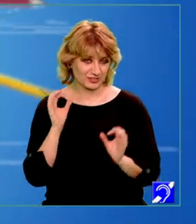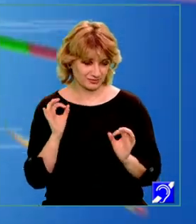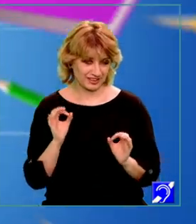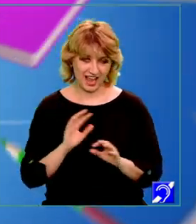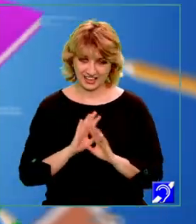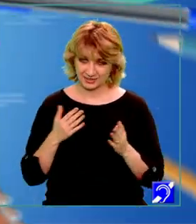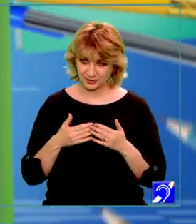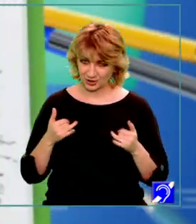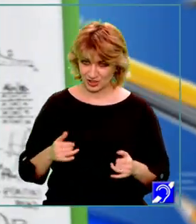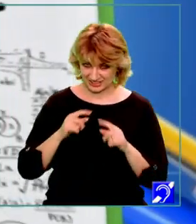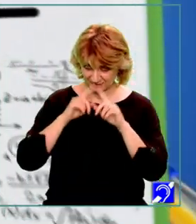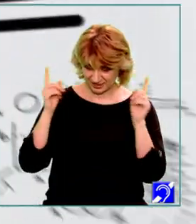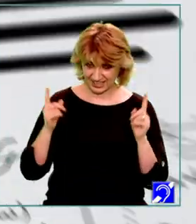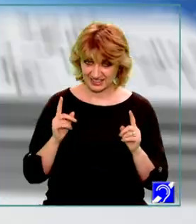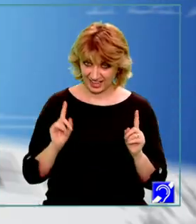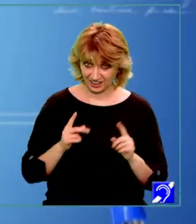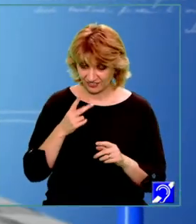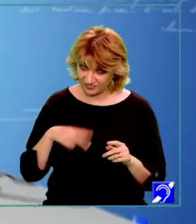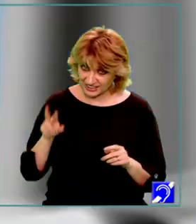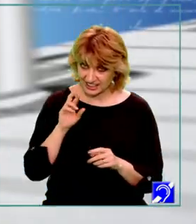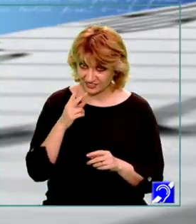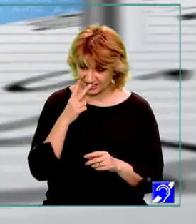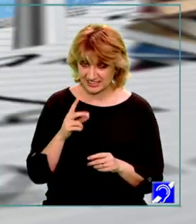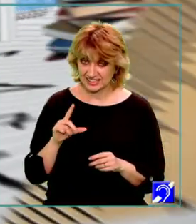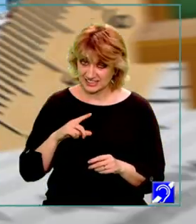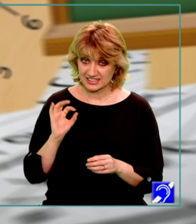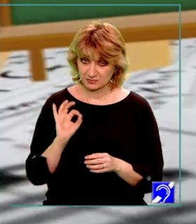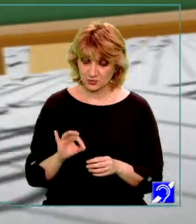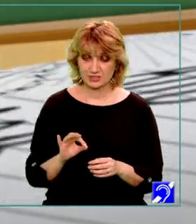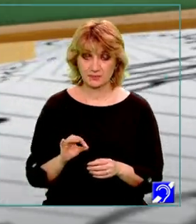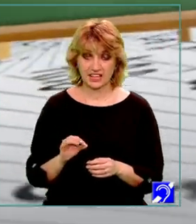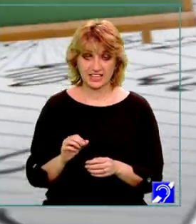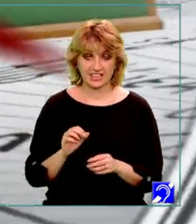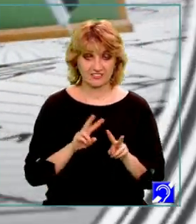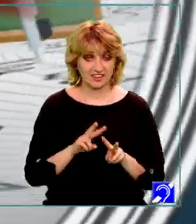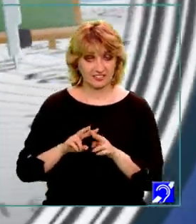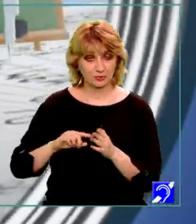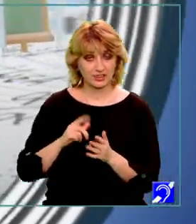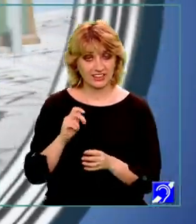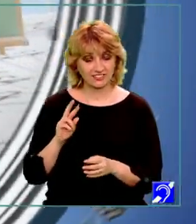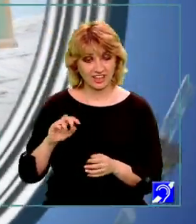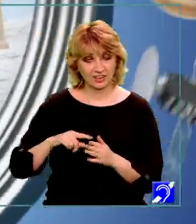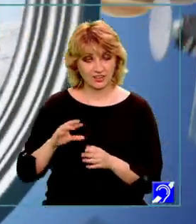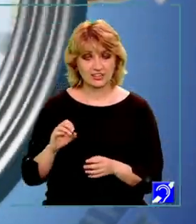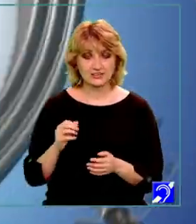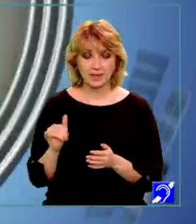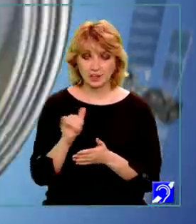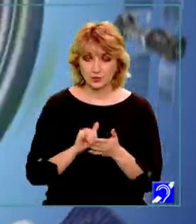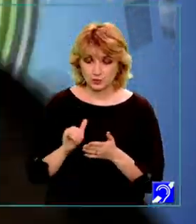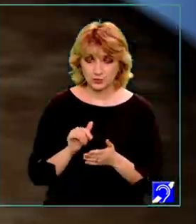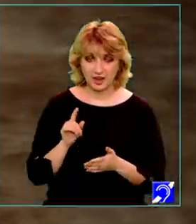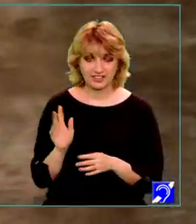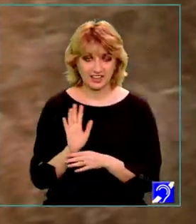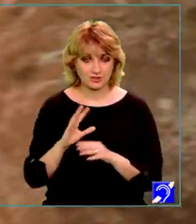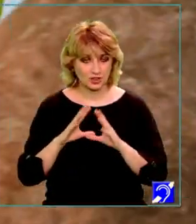această dimineață Dacă vreți să revedeți lecțiile să știți că acestea sunt disponibile pe site-ul tvr.ro sau pe canalul de YouTube al Televiziunii